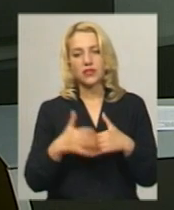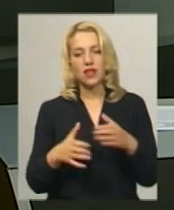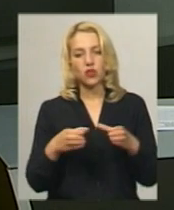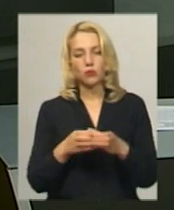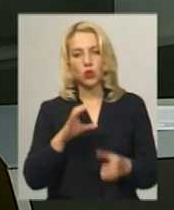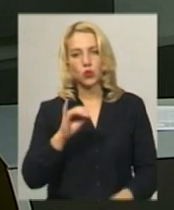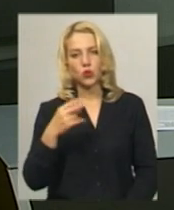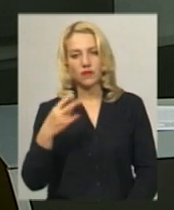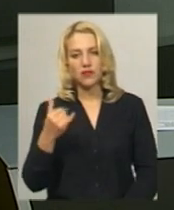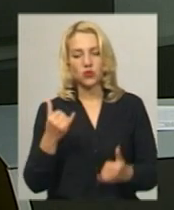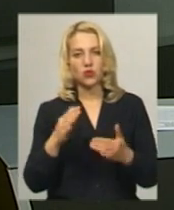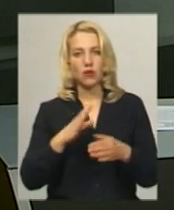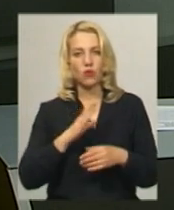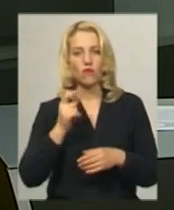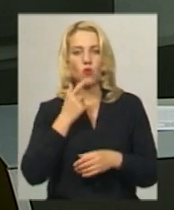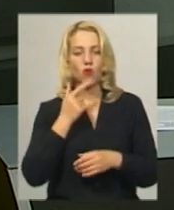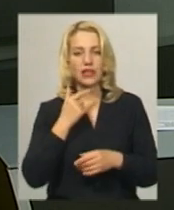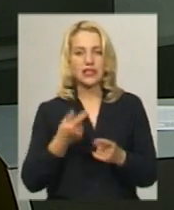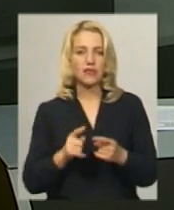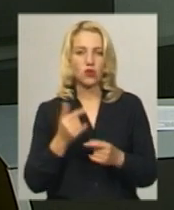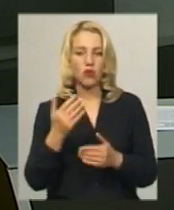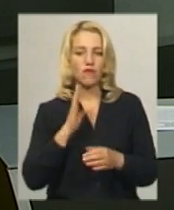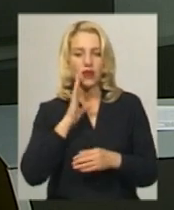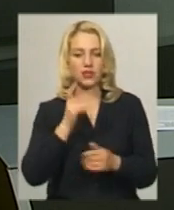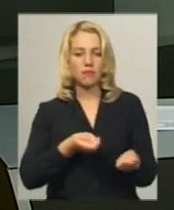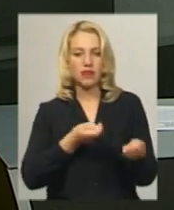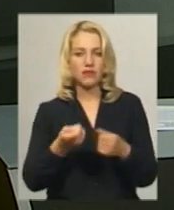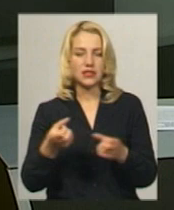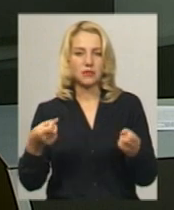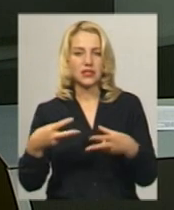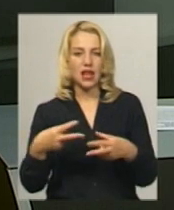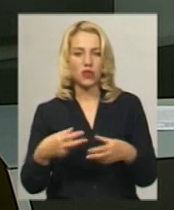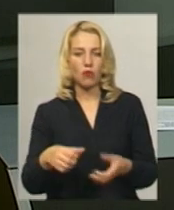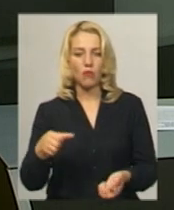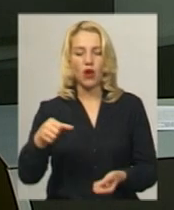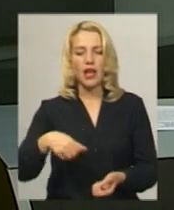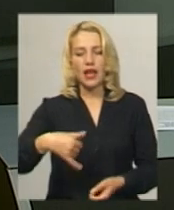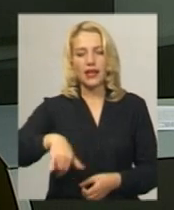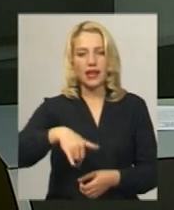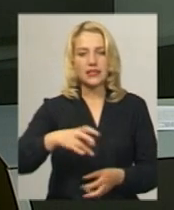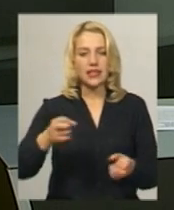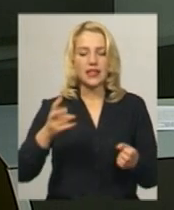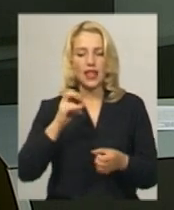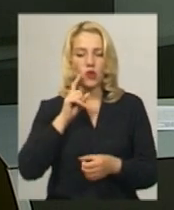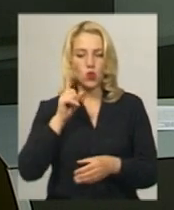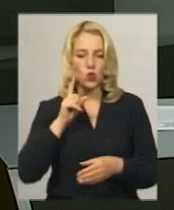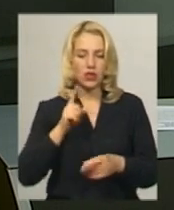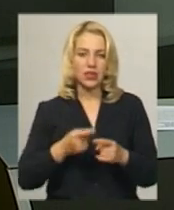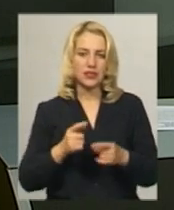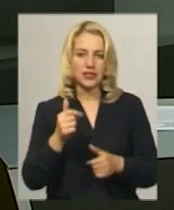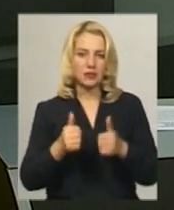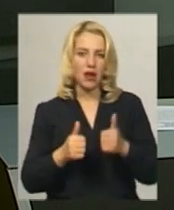Ю-20 сьогодні був у Красилові. Його вранці привезли у спеціальному кейсі на юнацькі змагання з футболу «Кубок